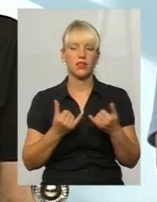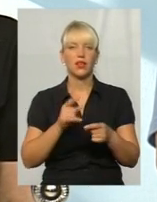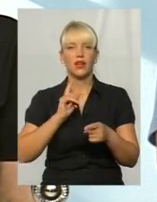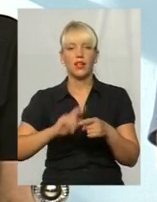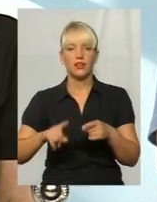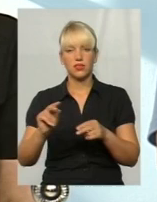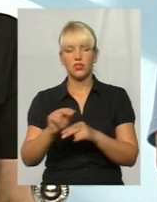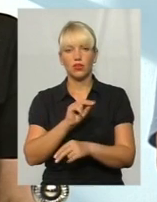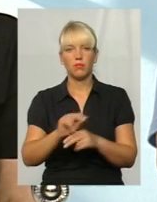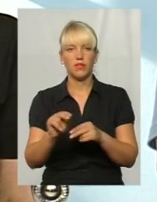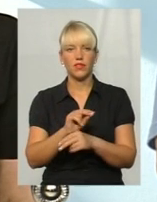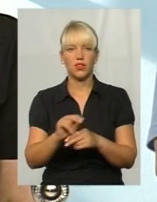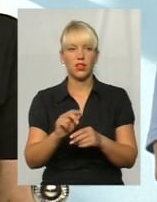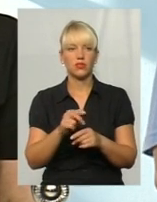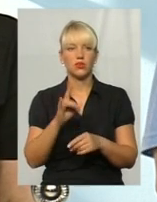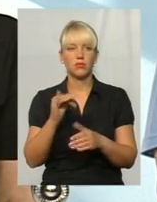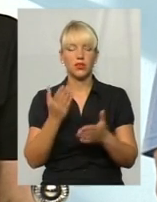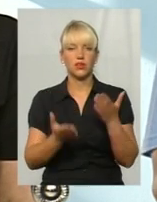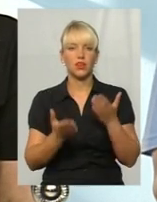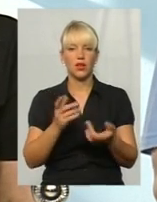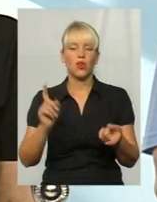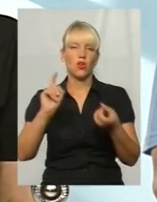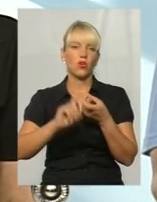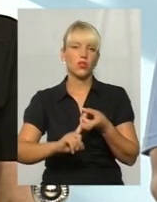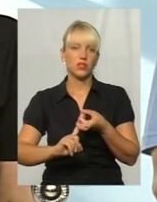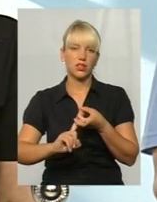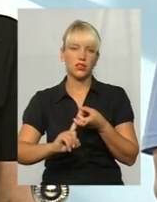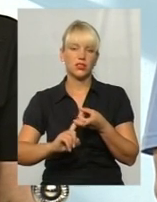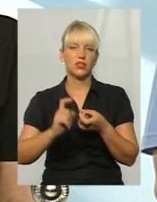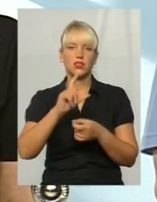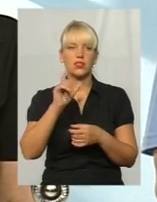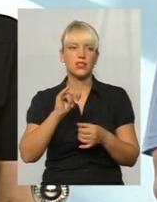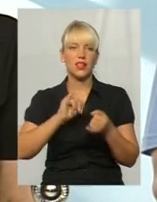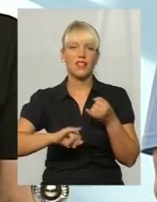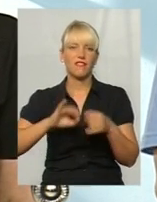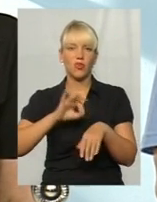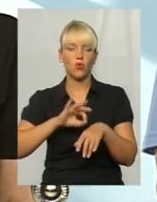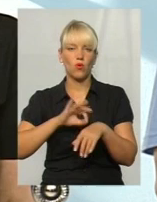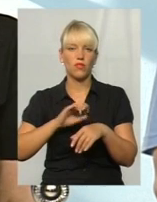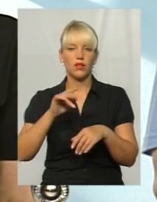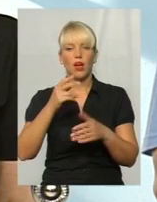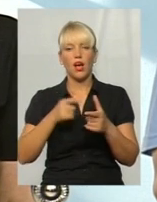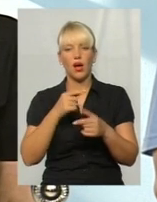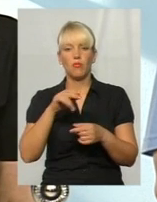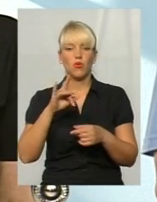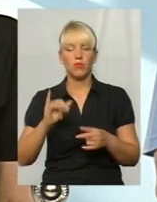профілактики лікування при разі контакту з інфікованим або при народженні, наприклад,